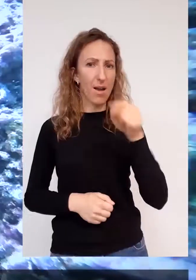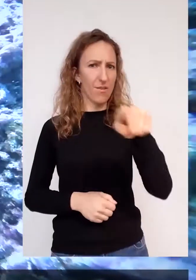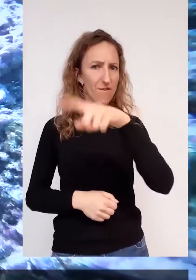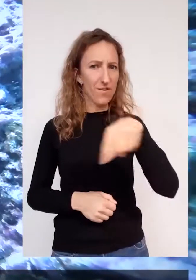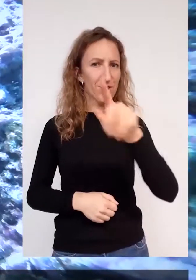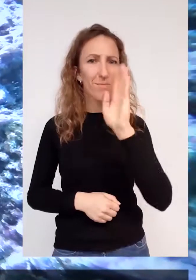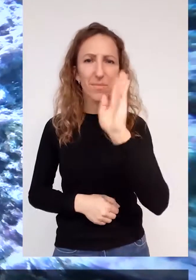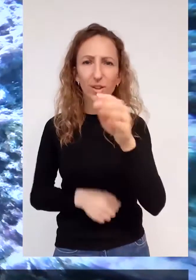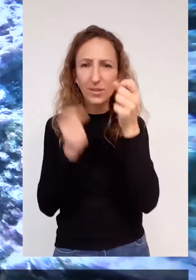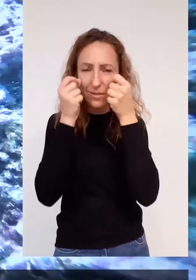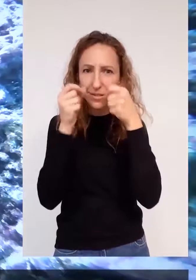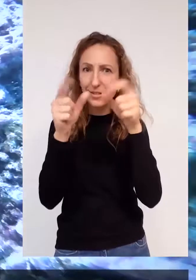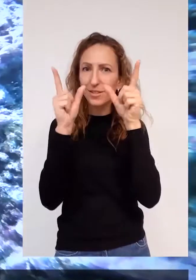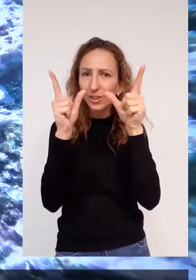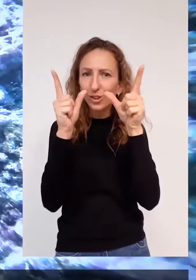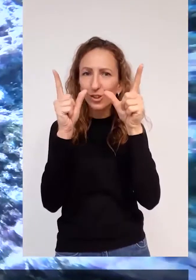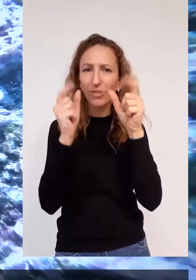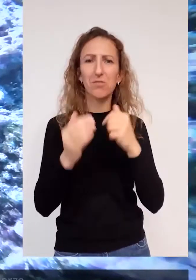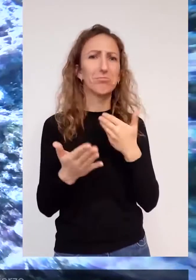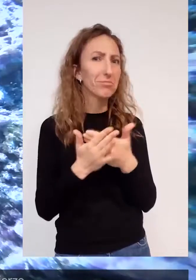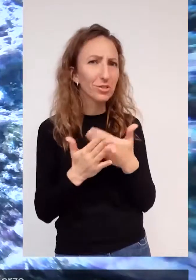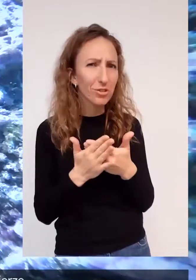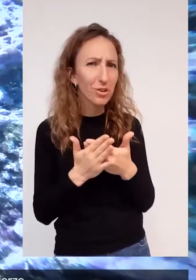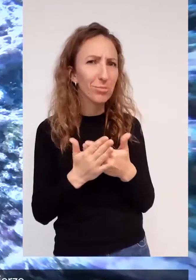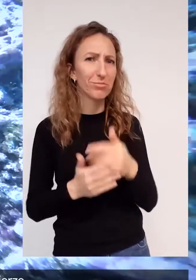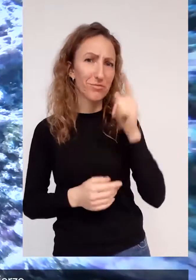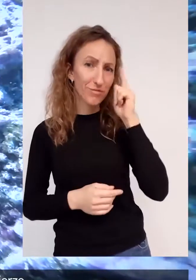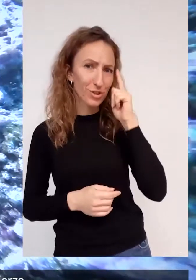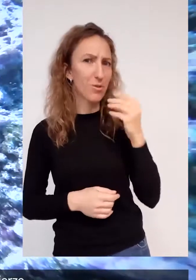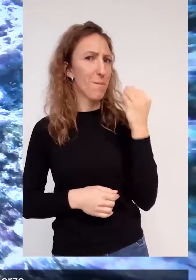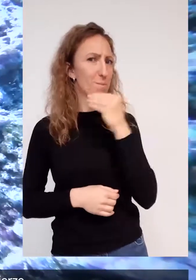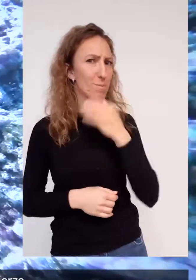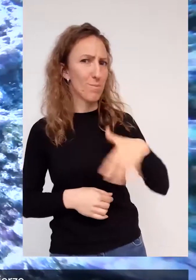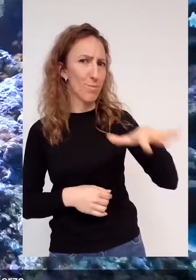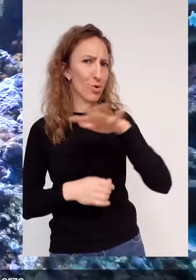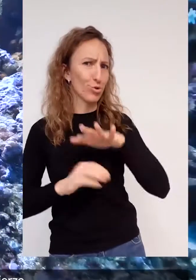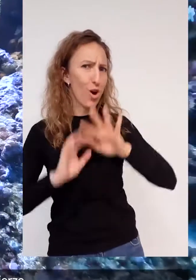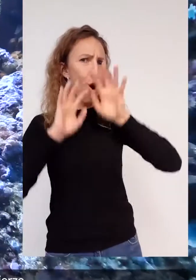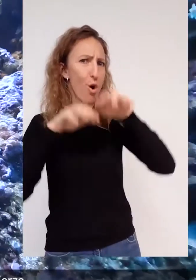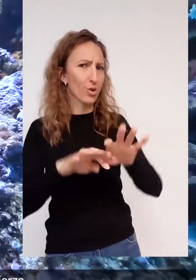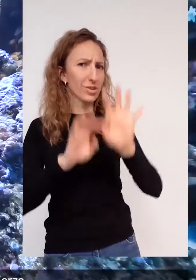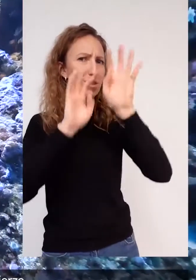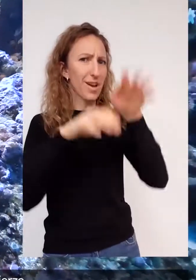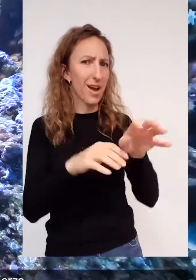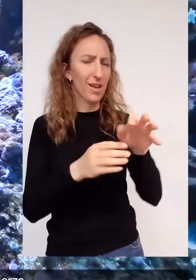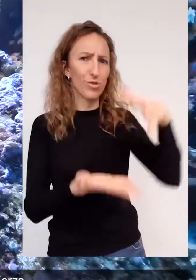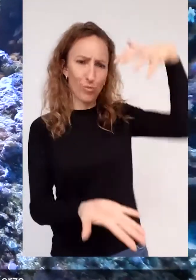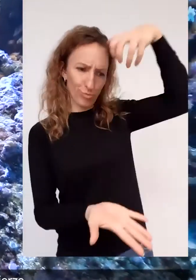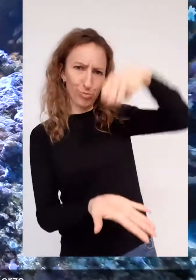Zaskoczę Cię Na dnie mórz i oceanów spotkasz zwierzę